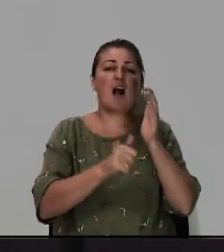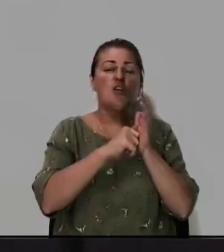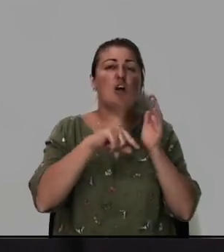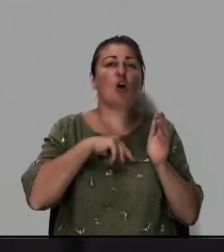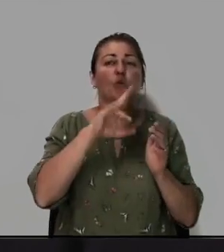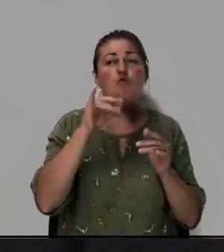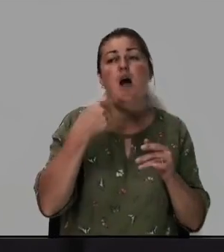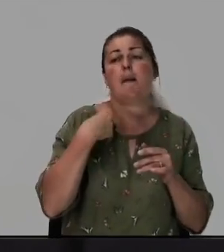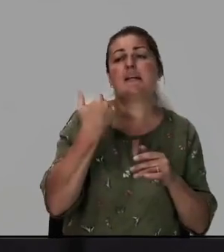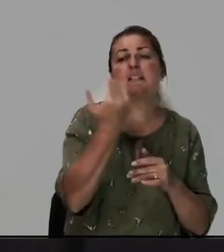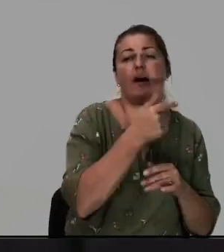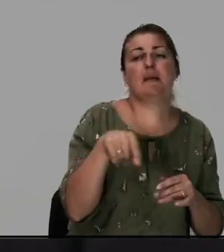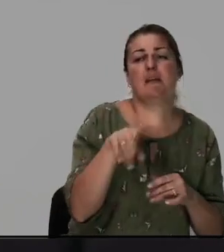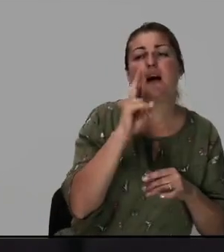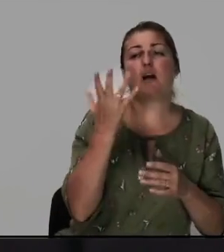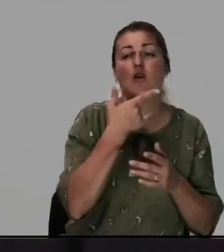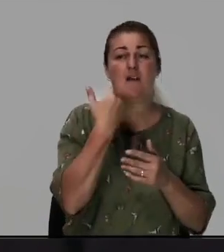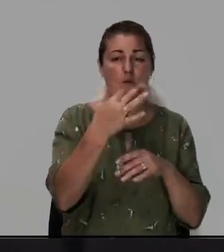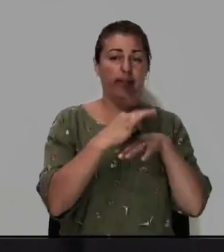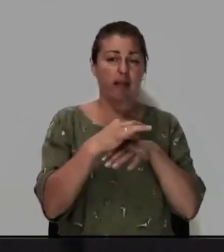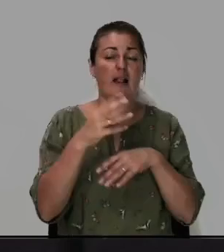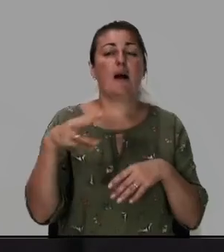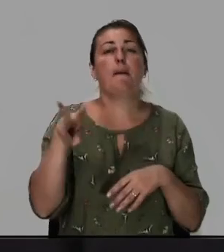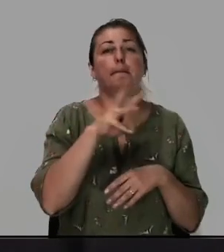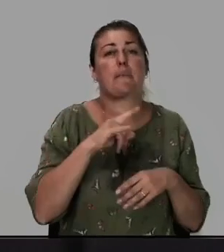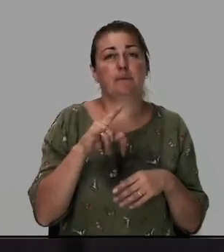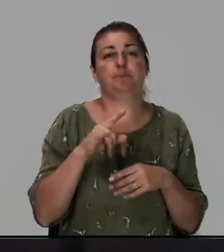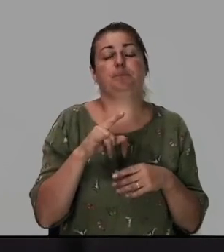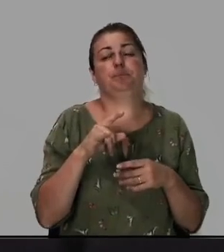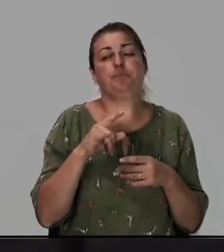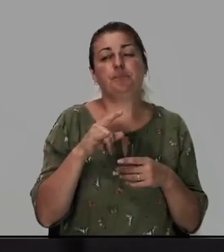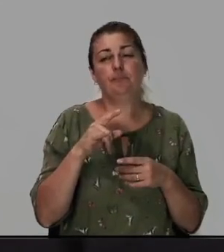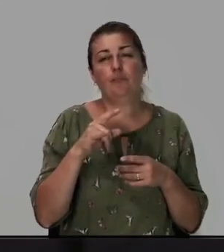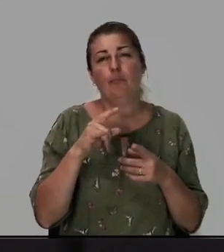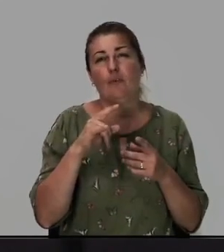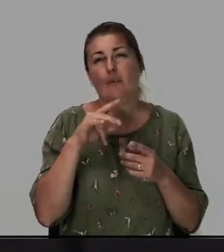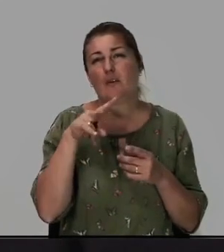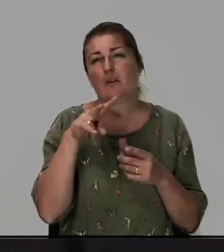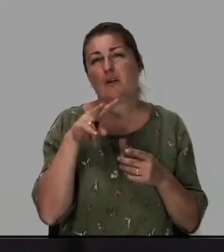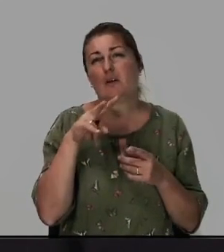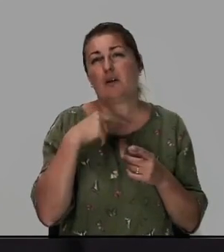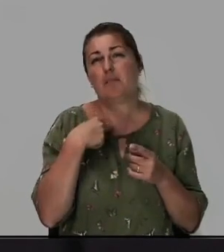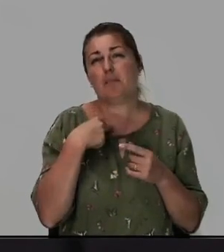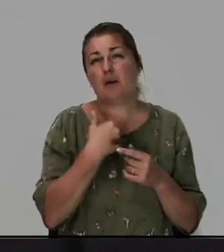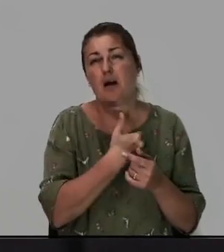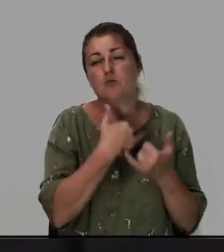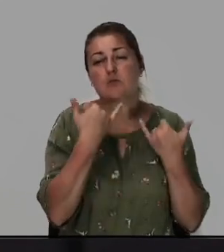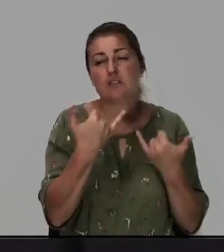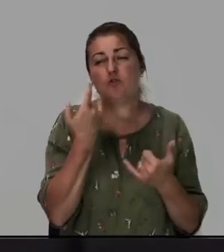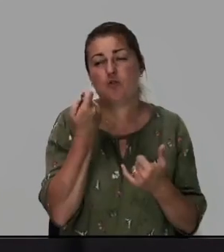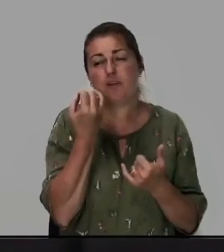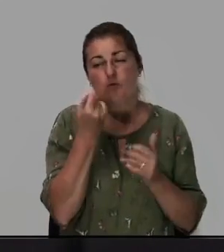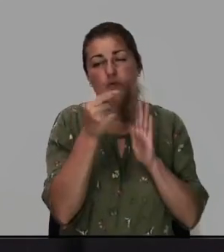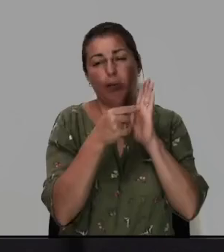а мы с вами те которые Его тело мы глашатые я хочу сегодня еще немножко